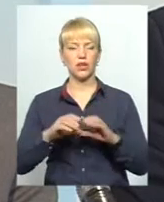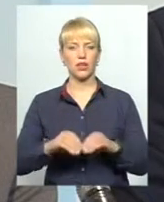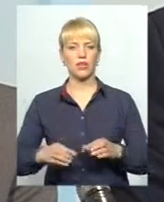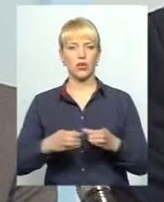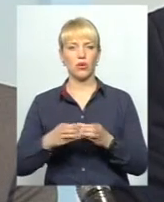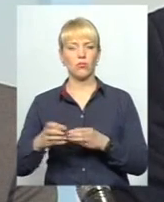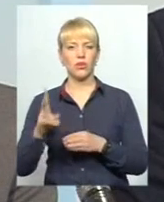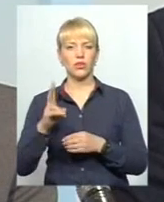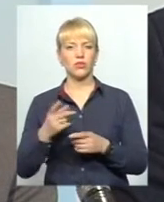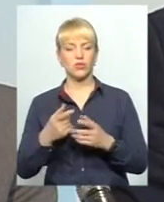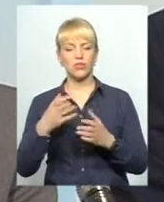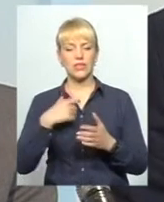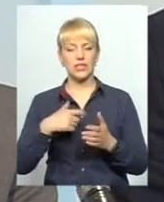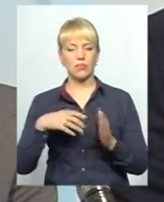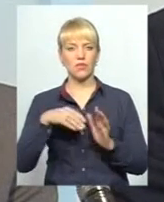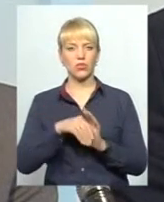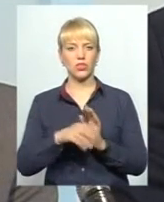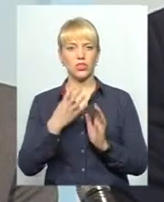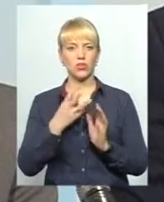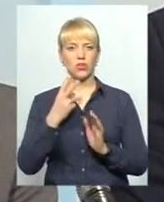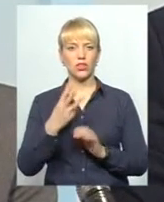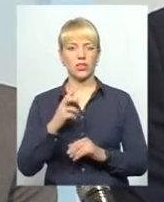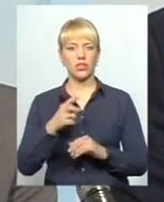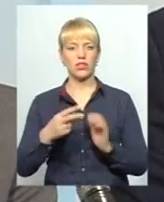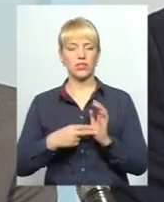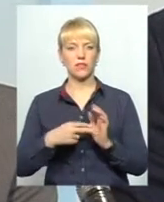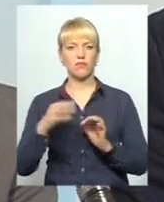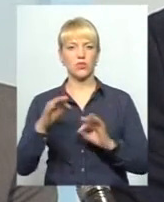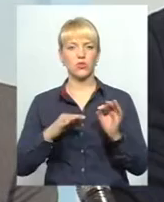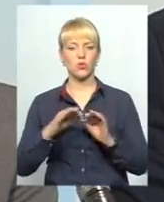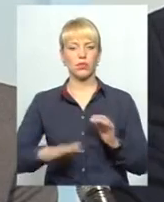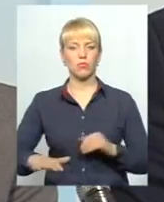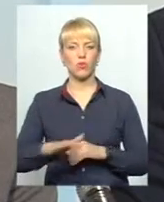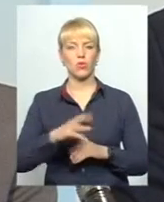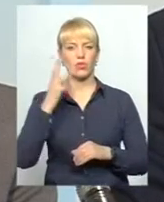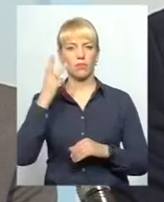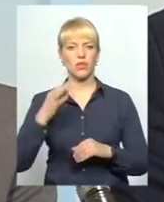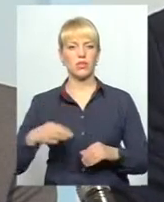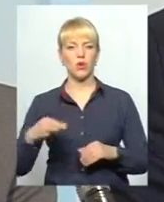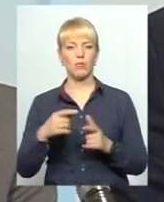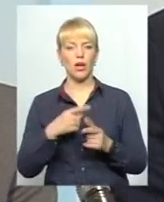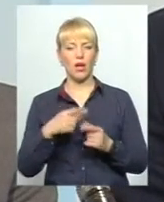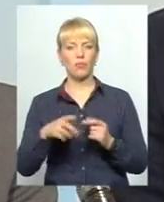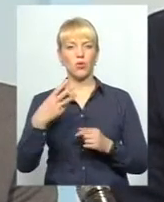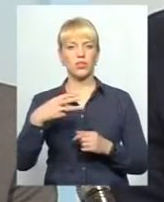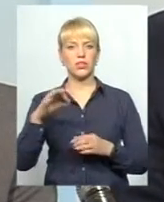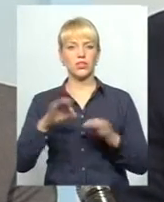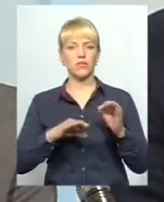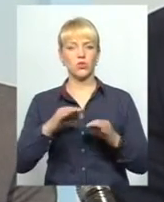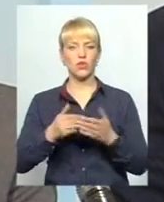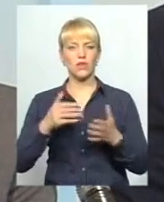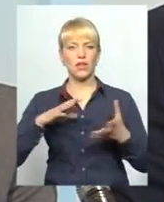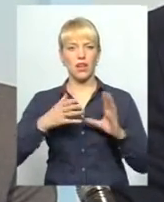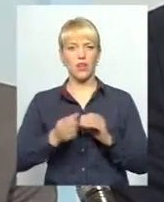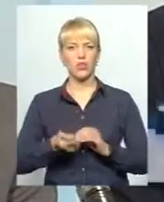які до себе включають 43,7% площі Хмельницької області, або 30% від загальної кількості населення.